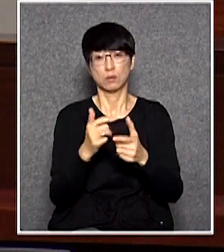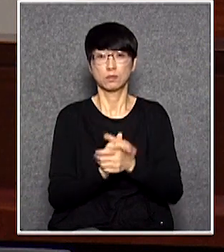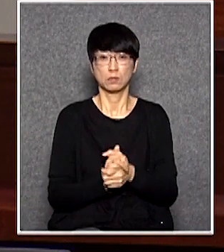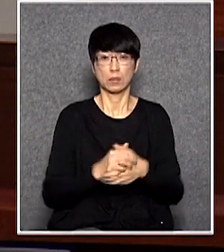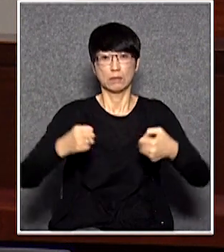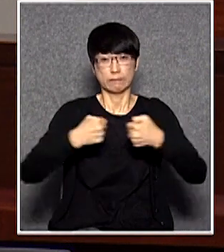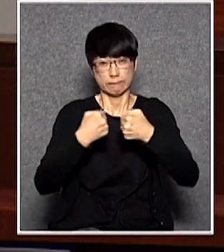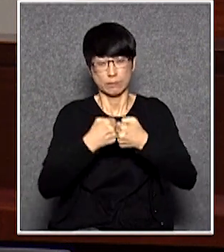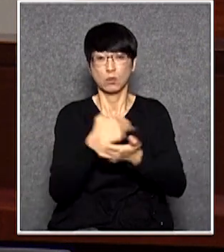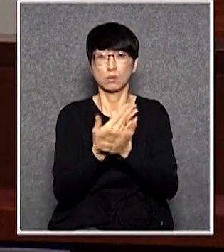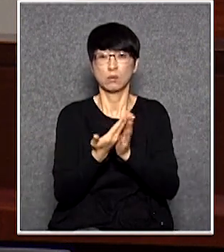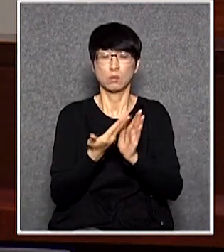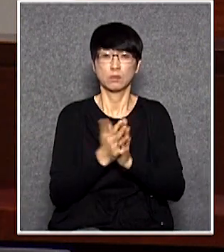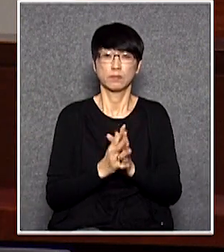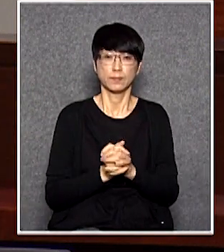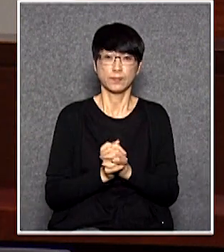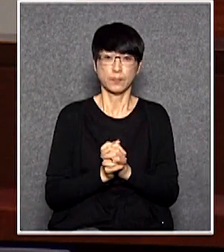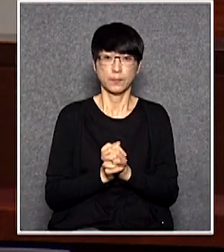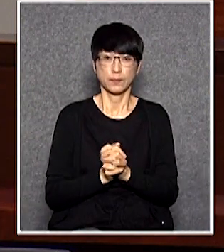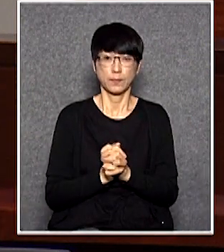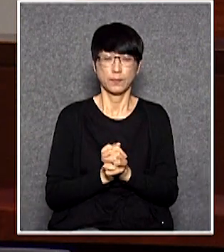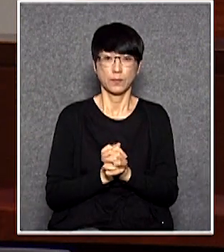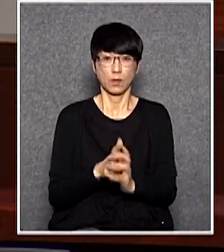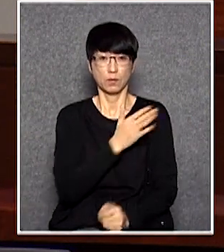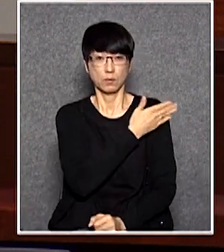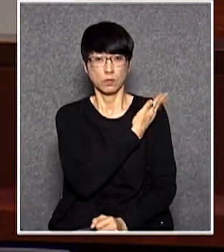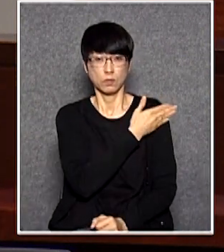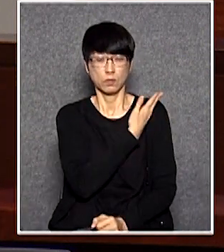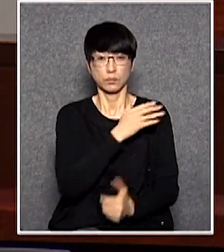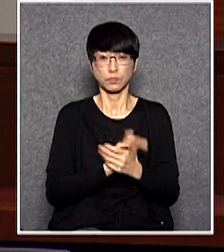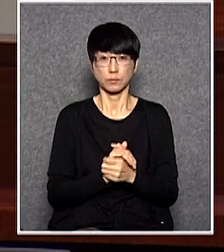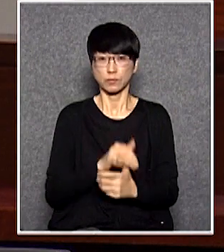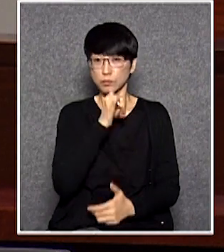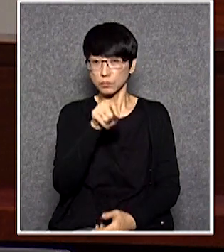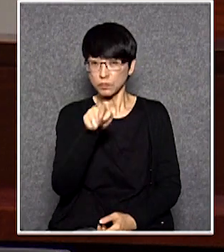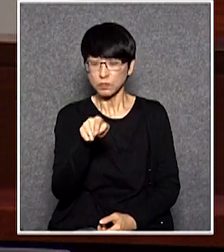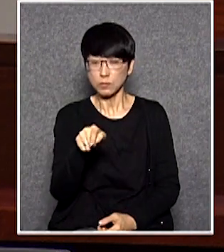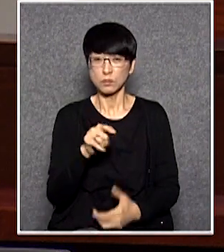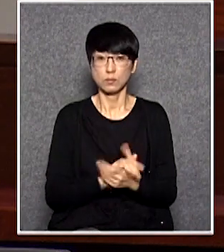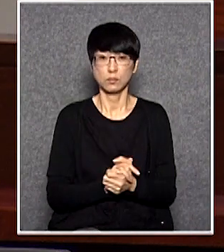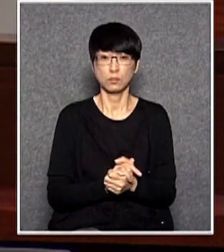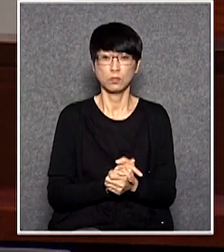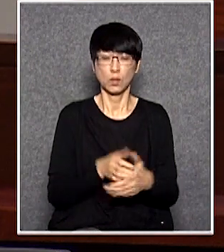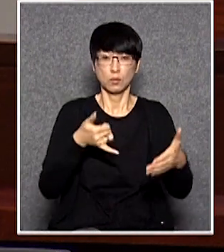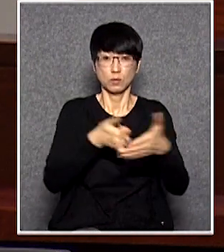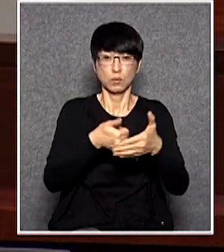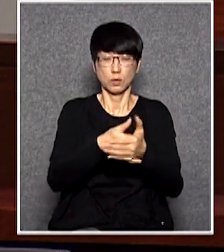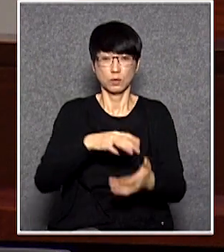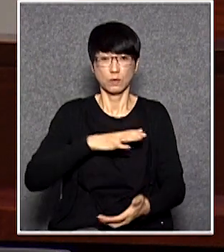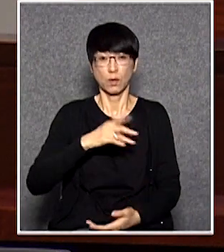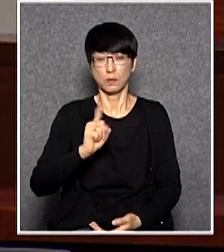吵架架前線執法人員需要臨場判斷這個所謂阻礙的情況